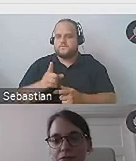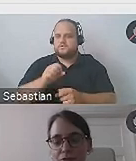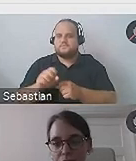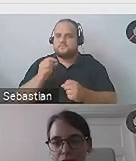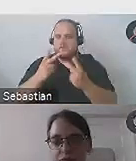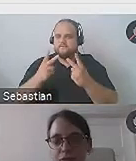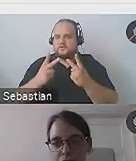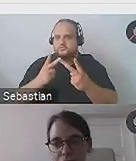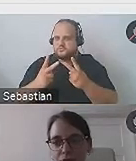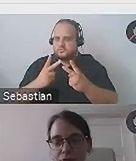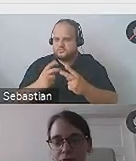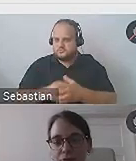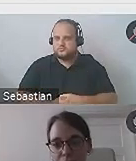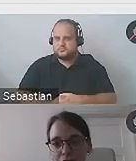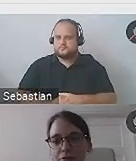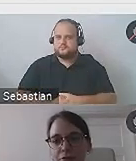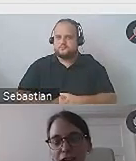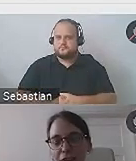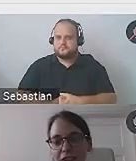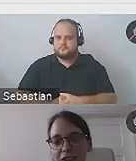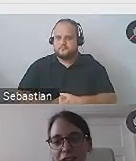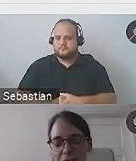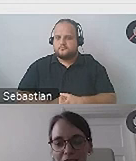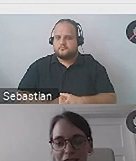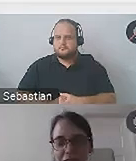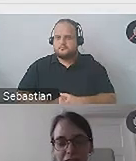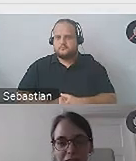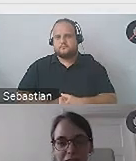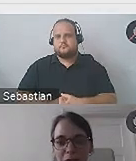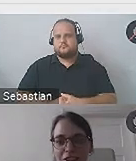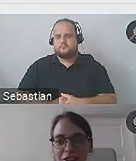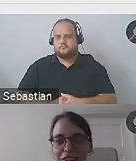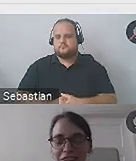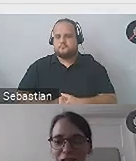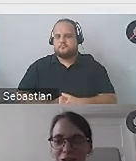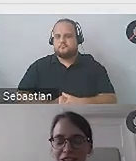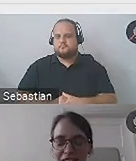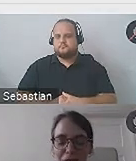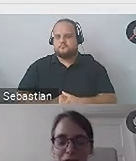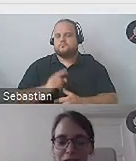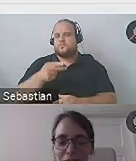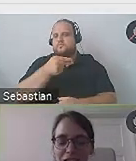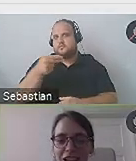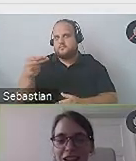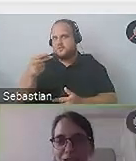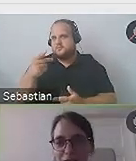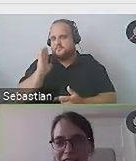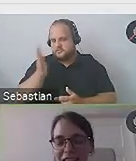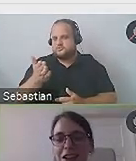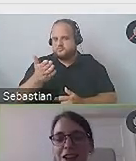obecnie spraw do rozwiązania. Tak, więc ten temat i praktyka tego właśnie na pewno z nami